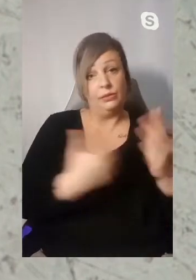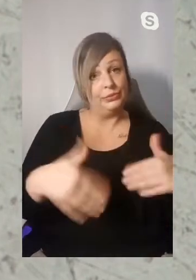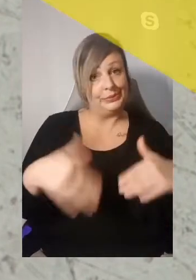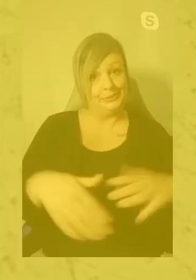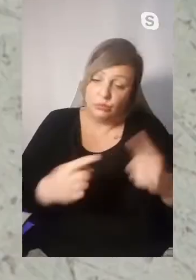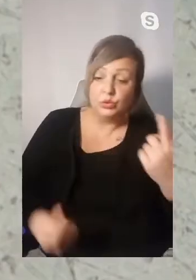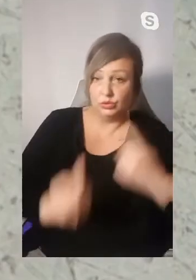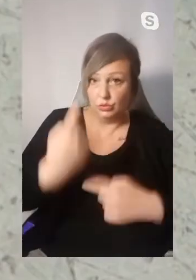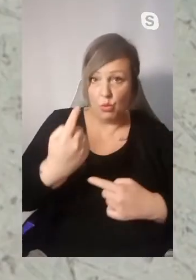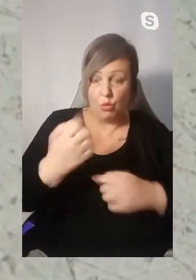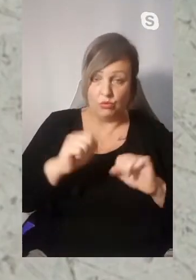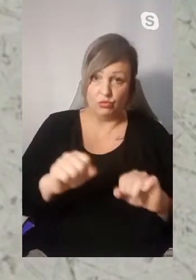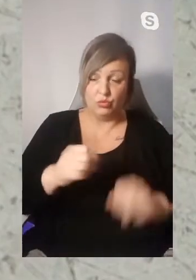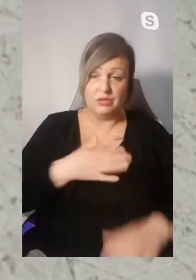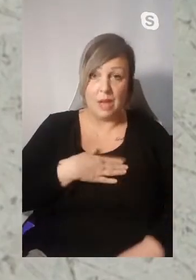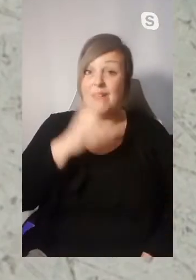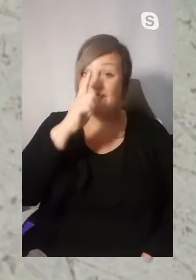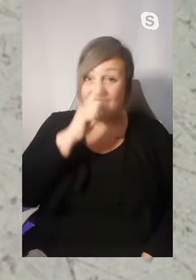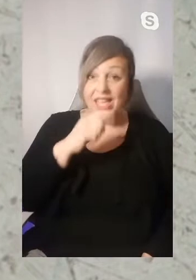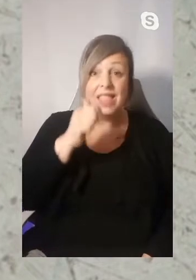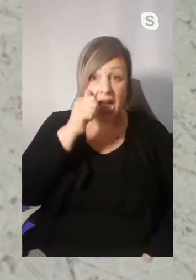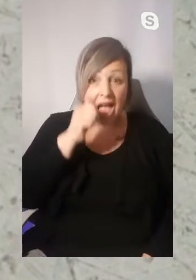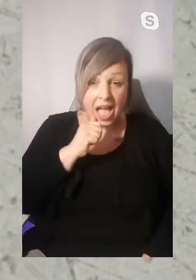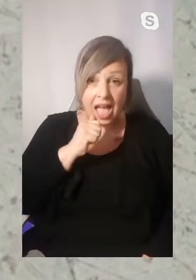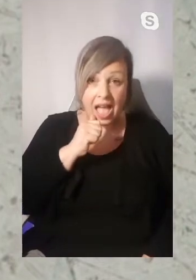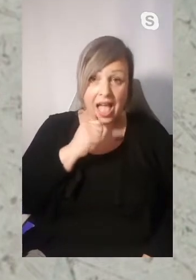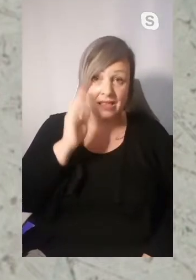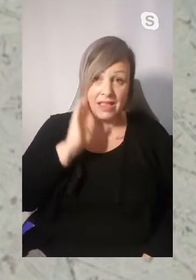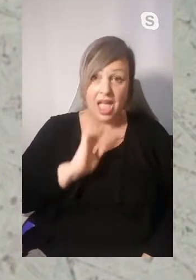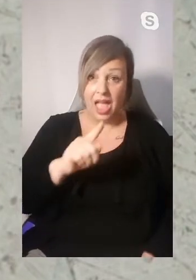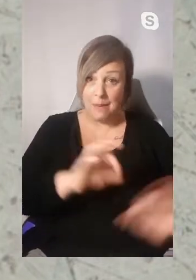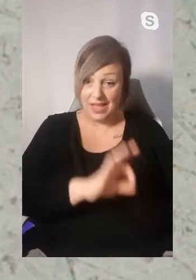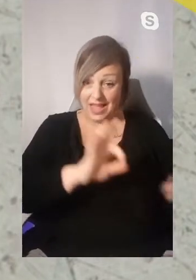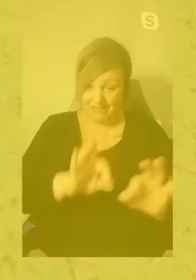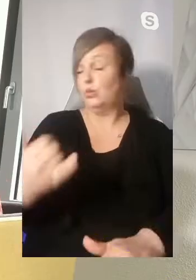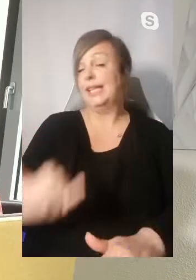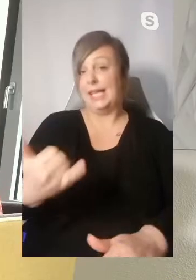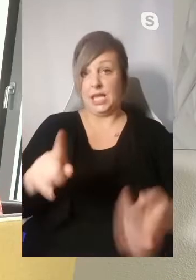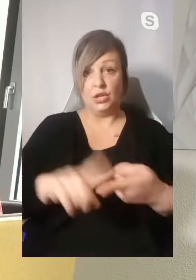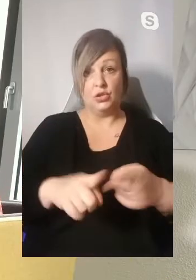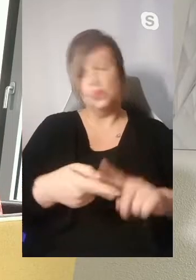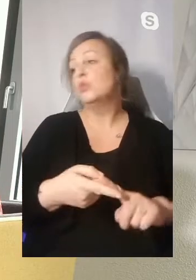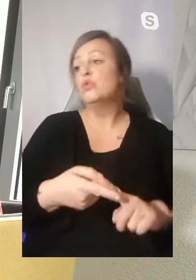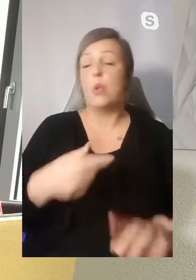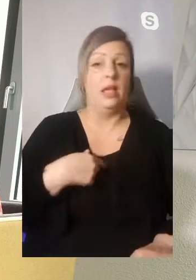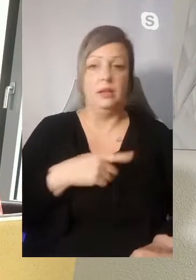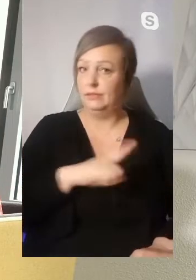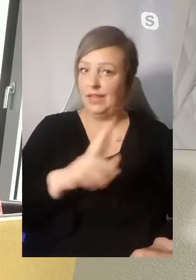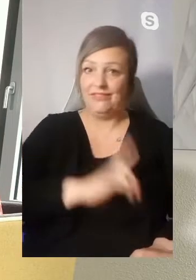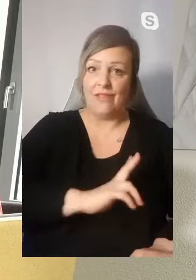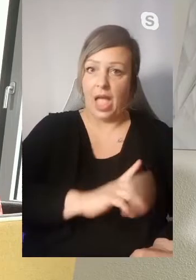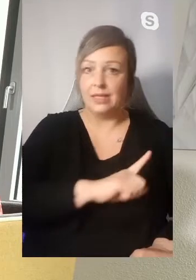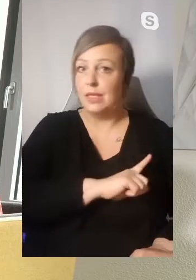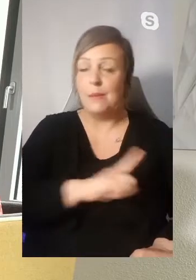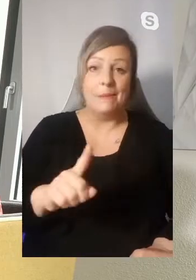einhalten. Ein Infektionsgeschehen in einem Altenheim ist der Worst Case. Wir in Solingen, das kann ich garantieren, werden nicht